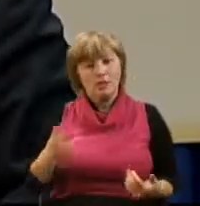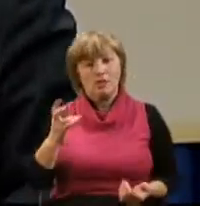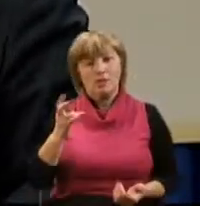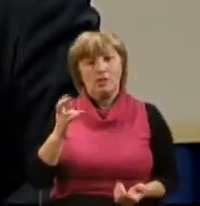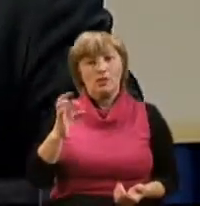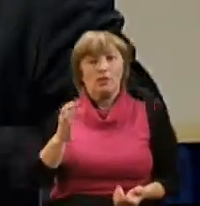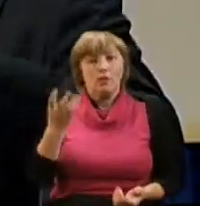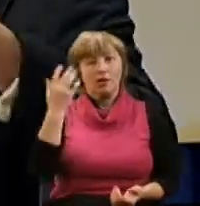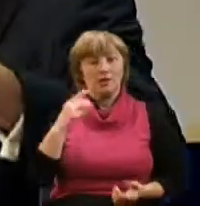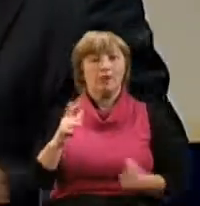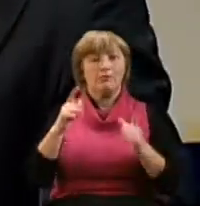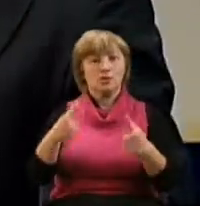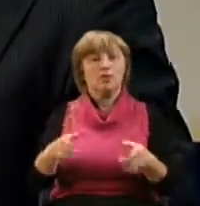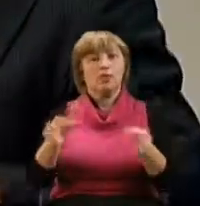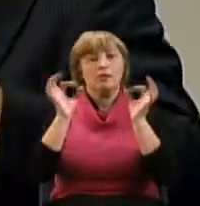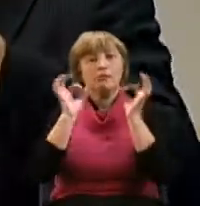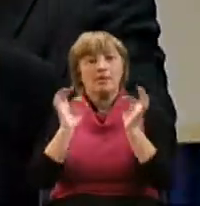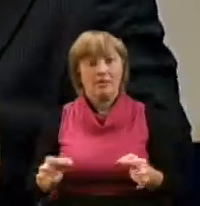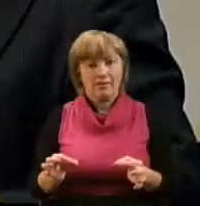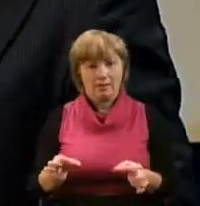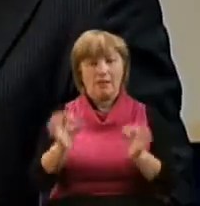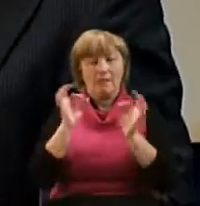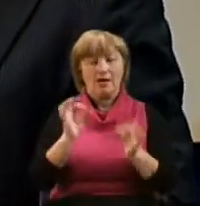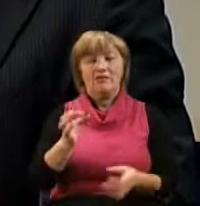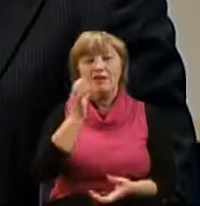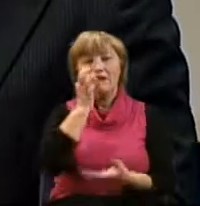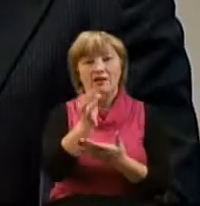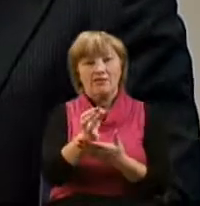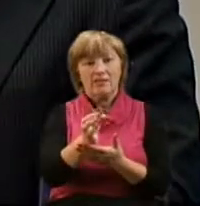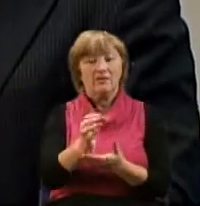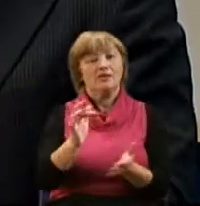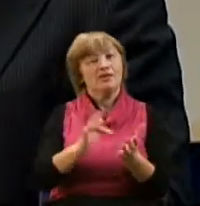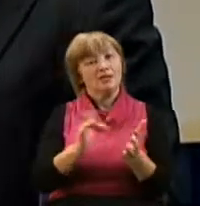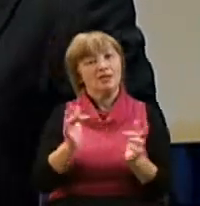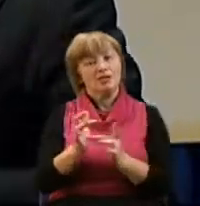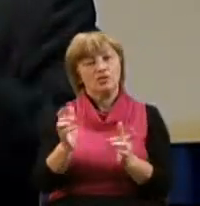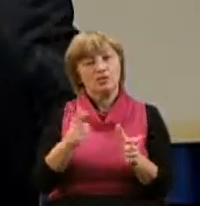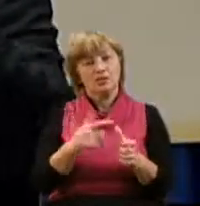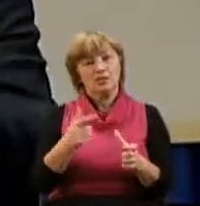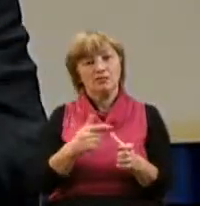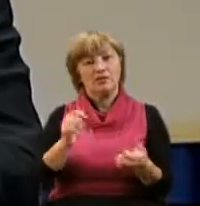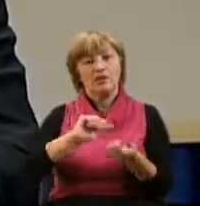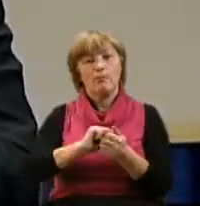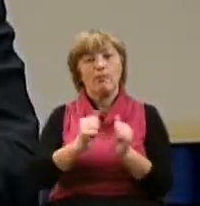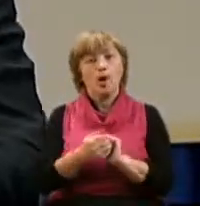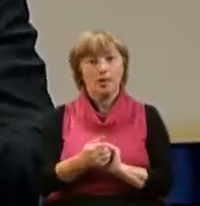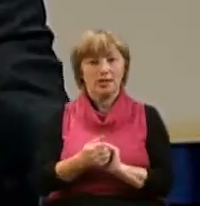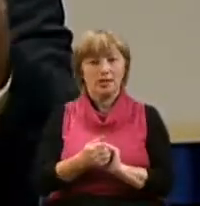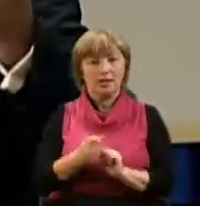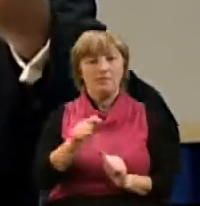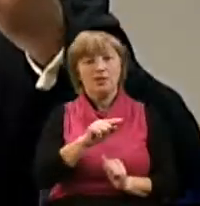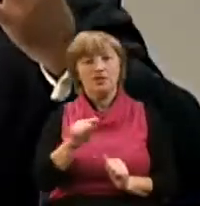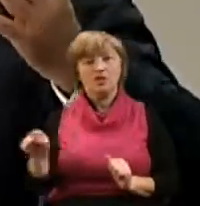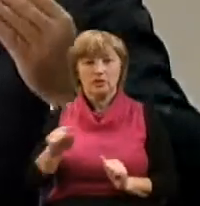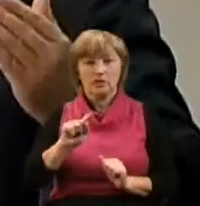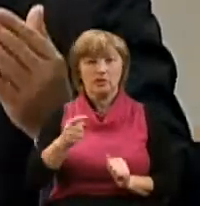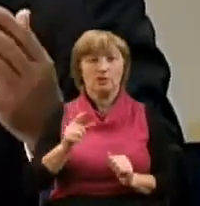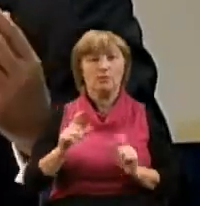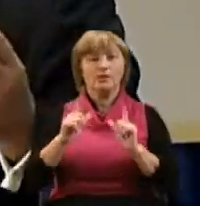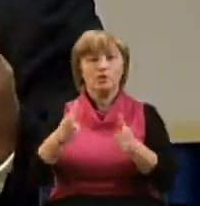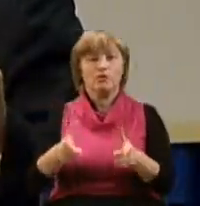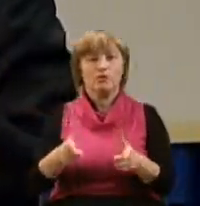Петр делал правильные выводы, правильно говорил, то тогда Иисус называл его Петр, тем самым подчеркивая, что он